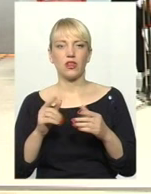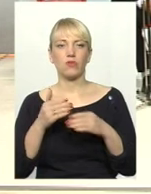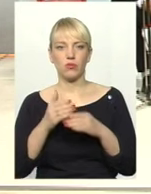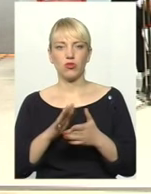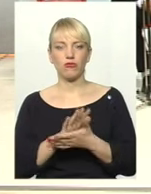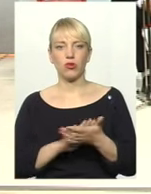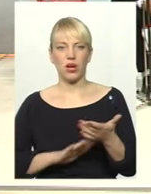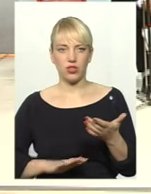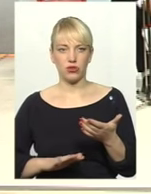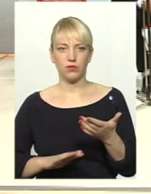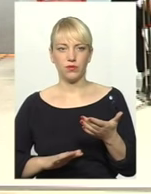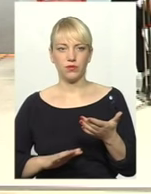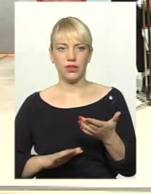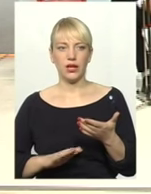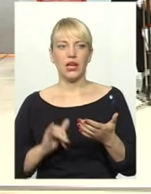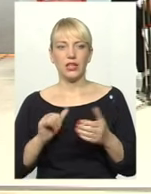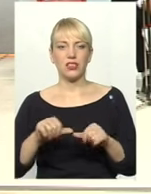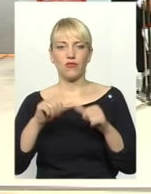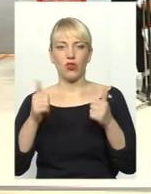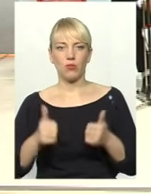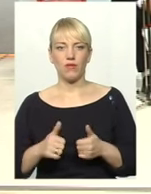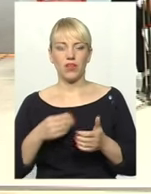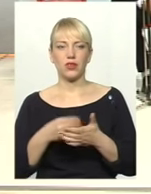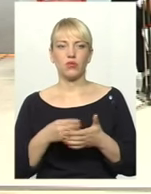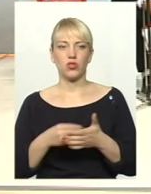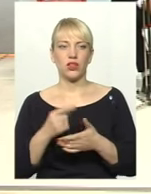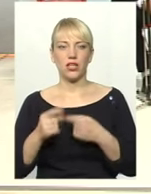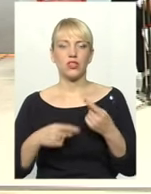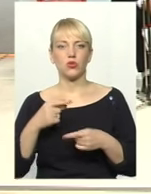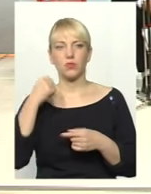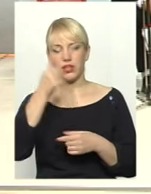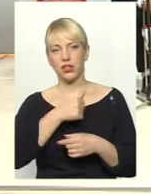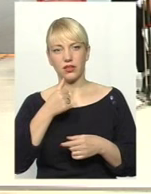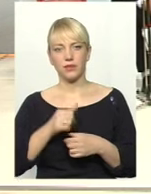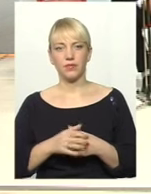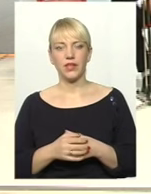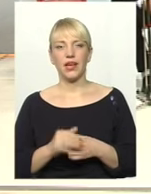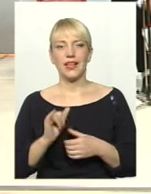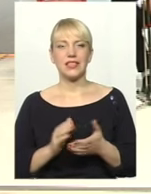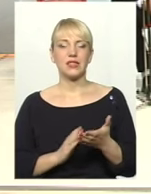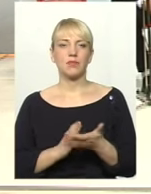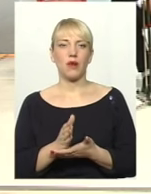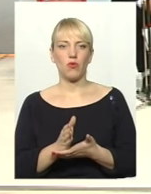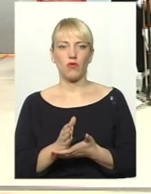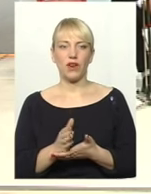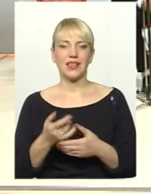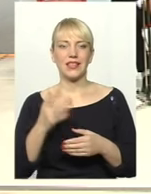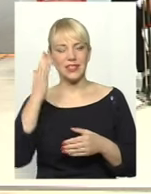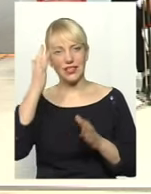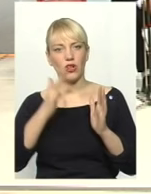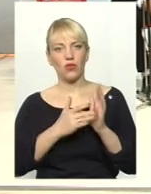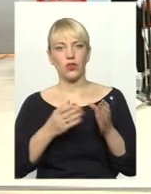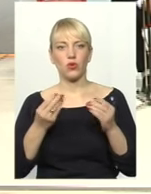подальшому вже і сформувати бюджети наступного року, і спрямувати цільові